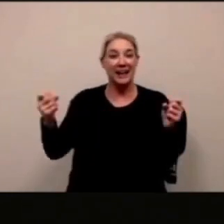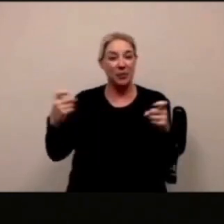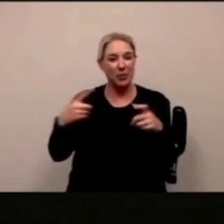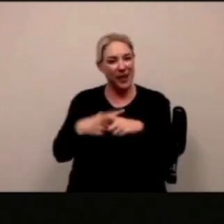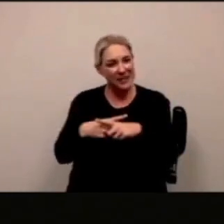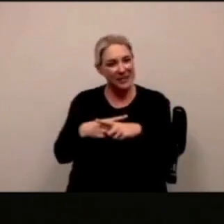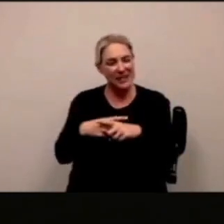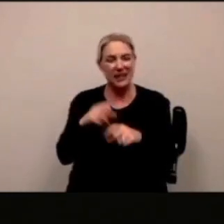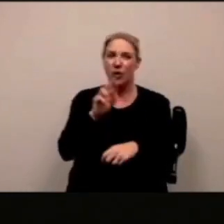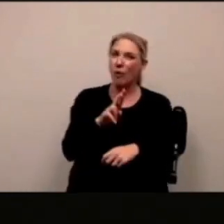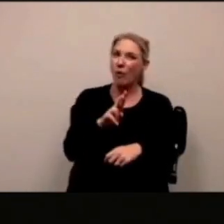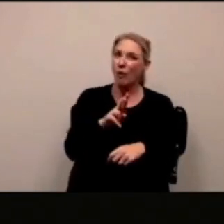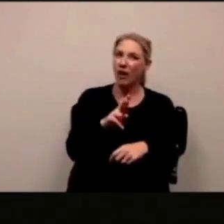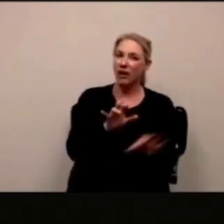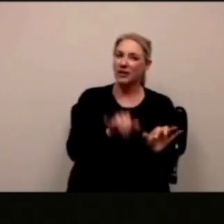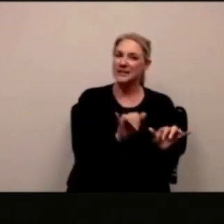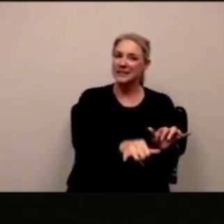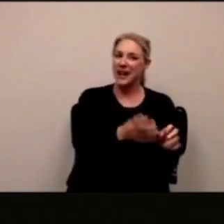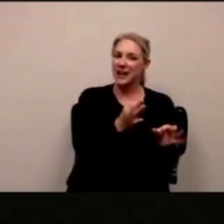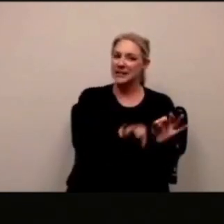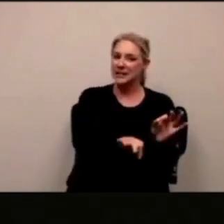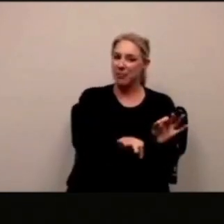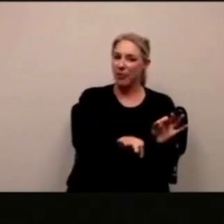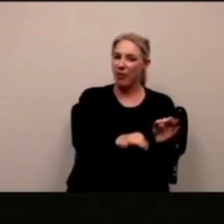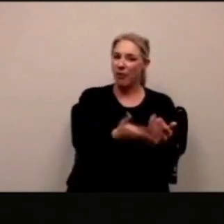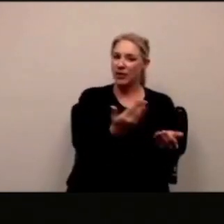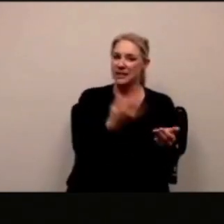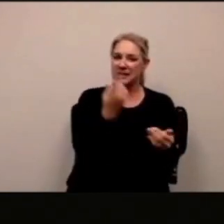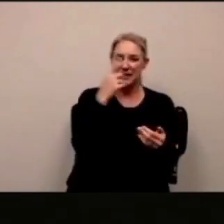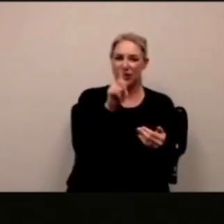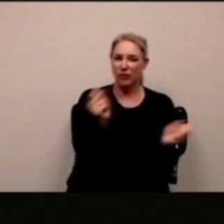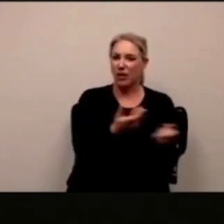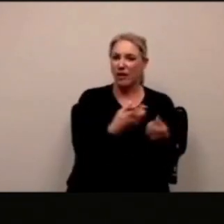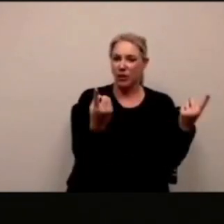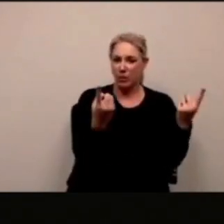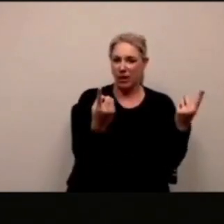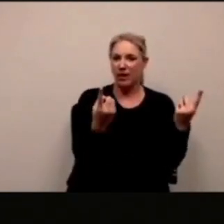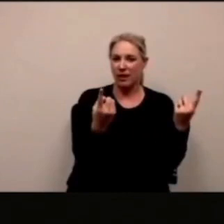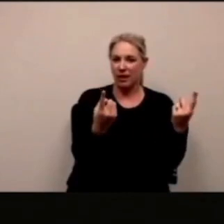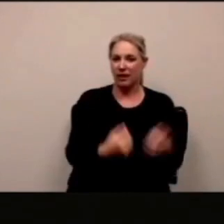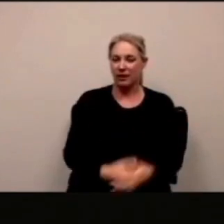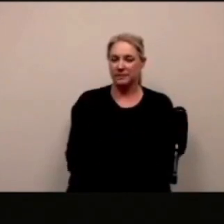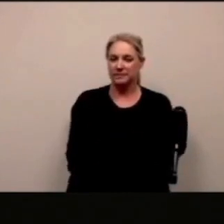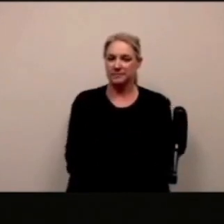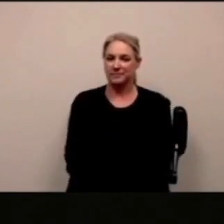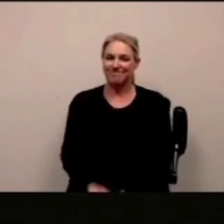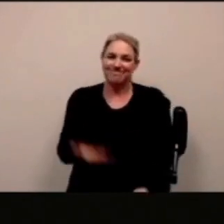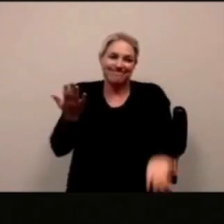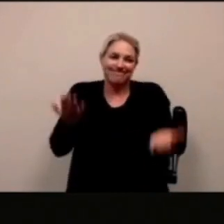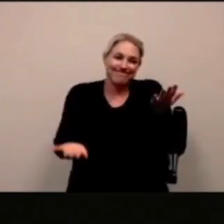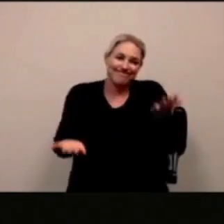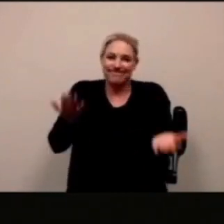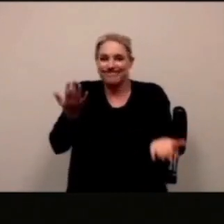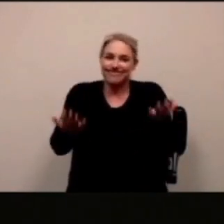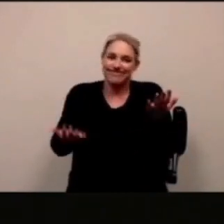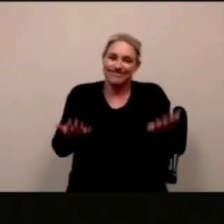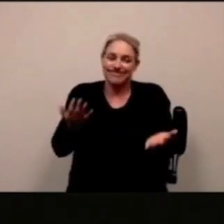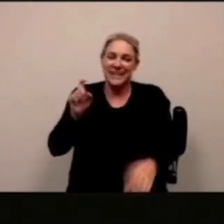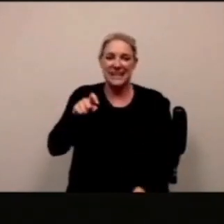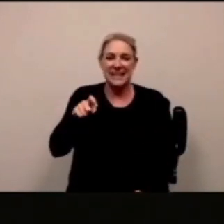debba avere un po' più di esplorazione perché non è così semplice o magari mantenere qualcosa più